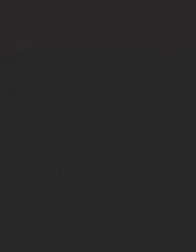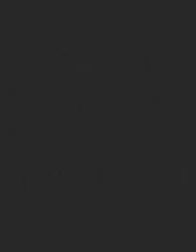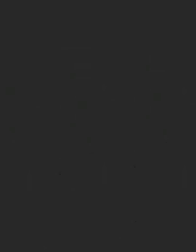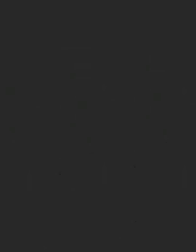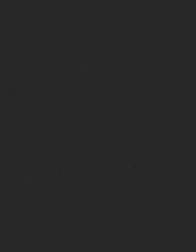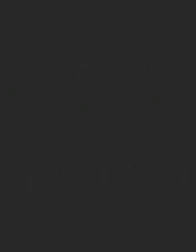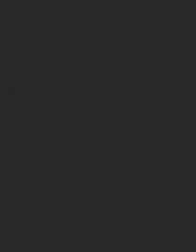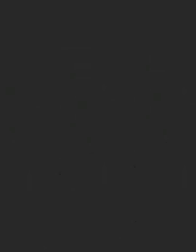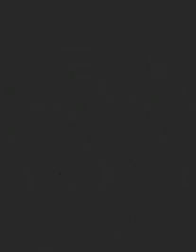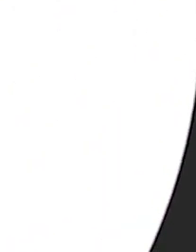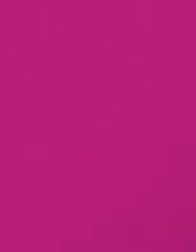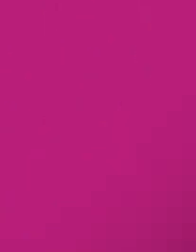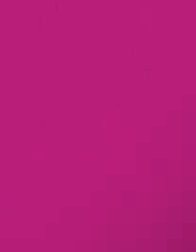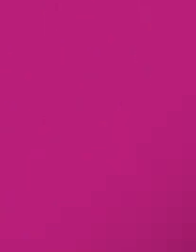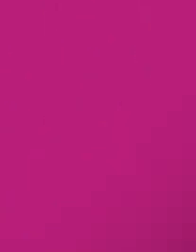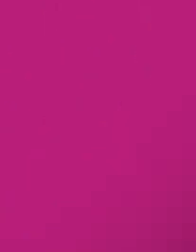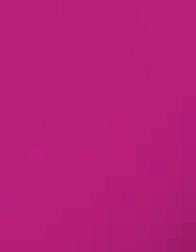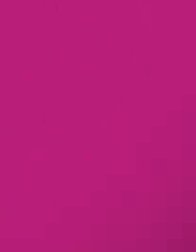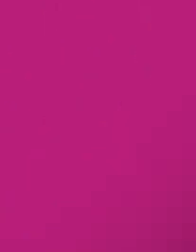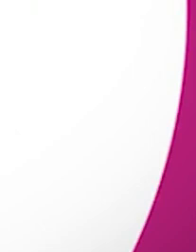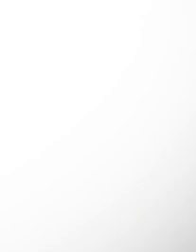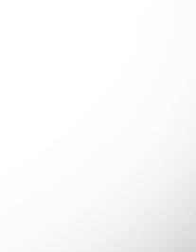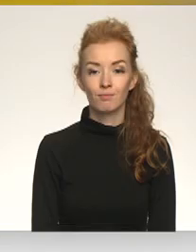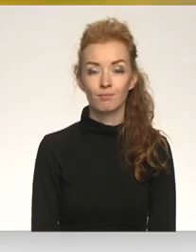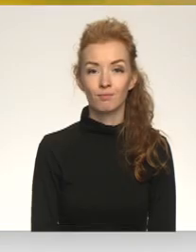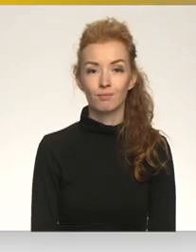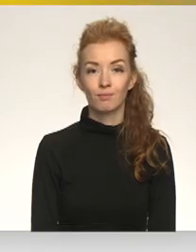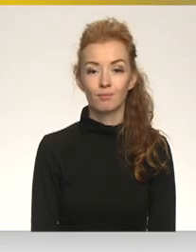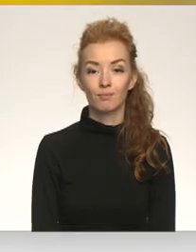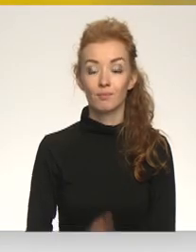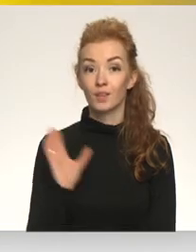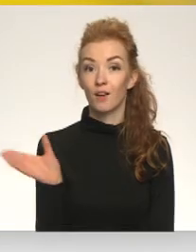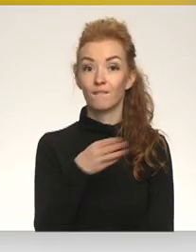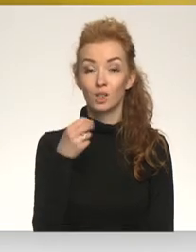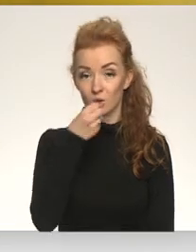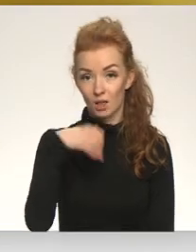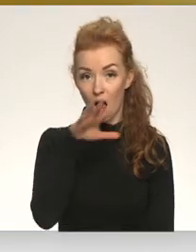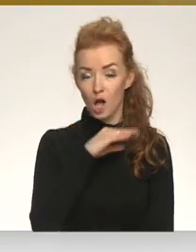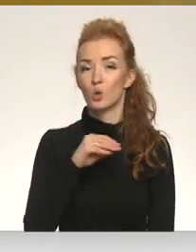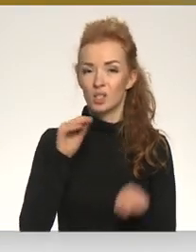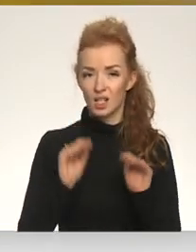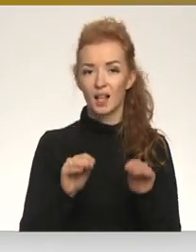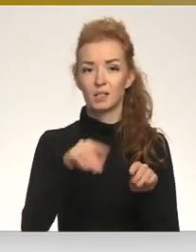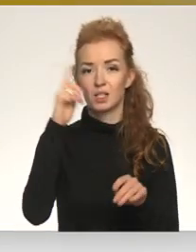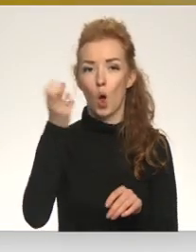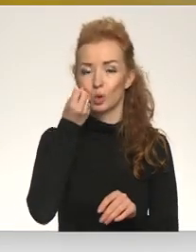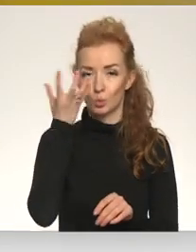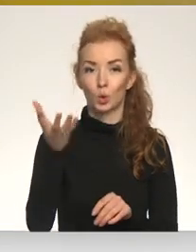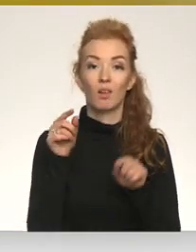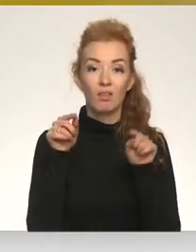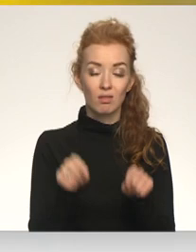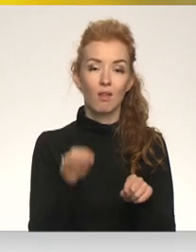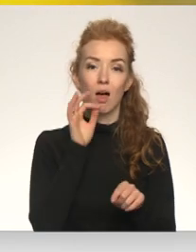Re! Viss ēters ir te! Visos dārzos šogad stādīsim saules puķes. Šādu